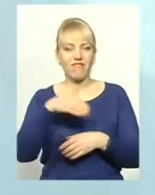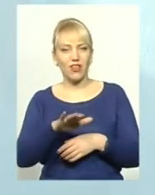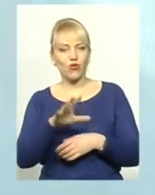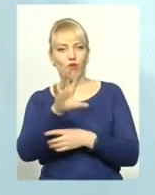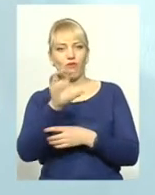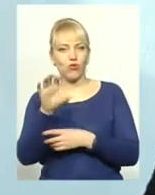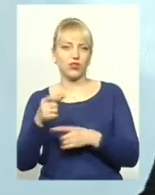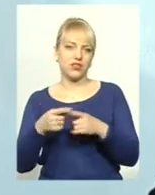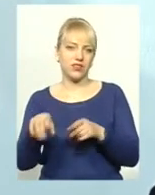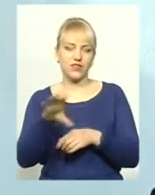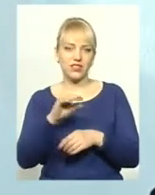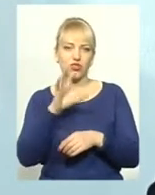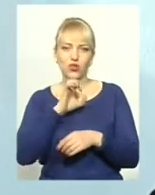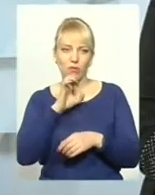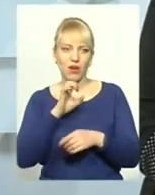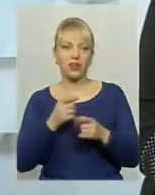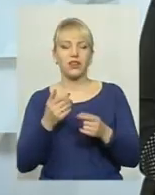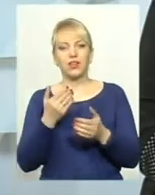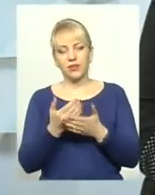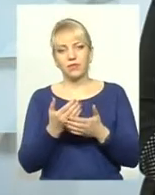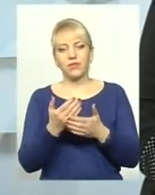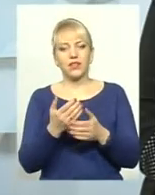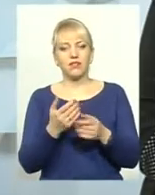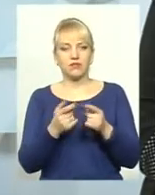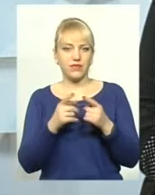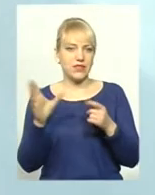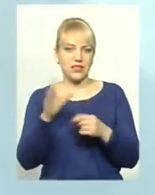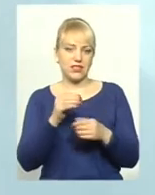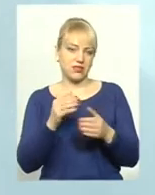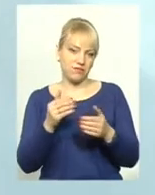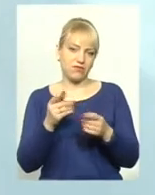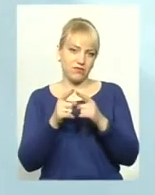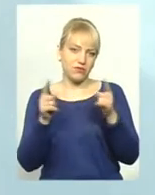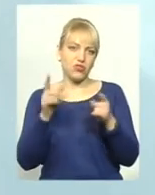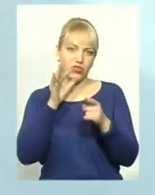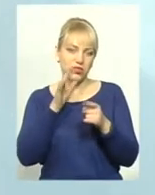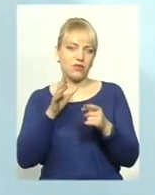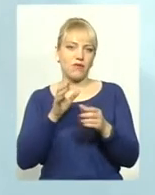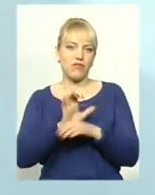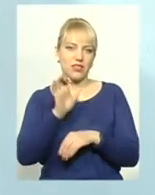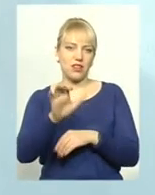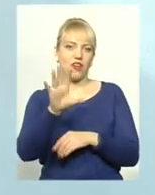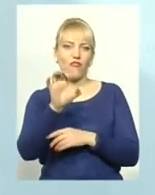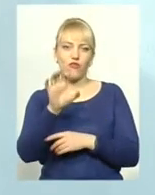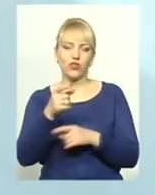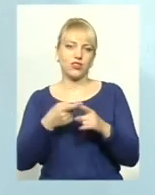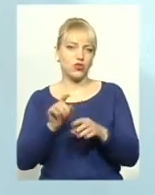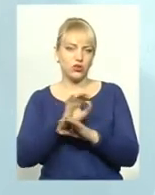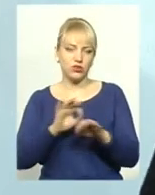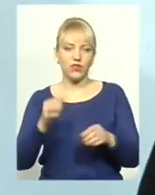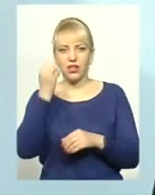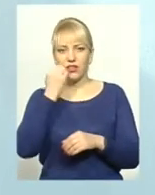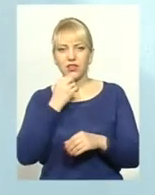собаки, ми протягом певного часу, а деякі, ну, протягом всього життя, висилають нам фотографії. Дуже приємно дивитися. Чудово. Дякую вам велике за